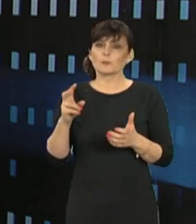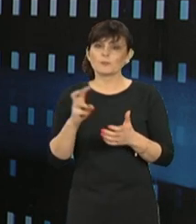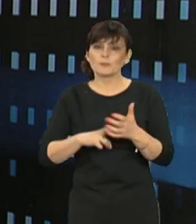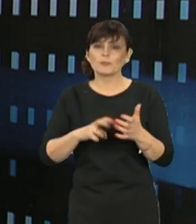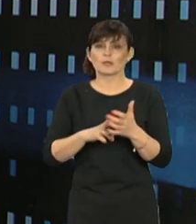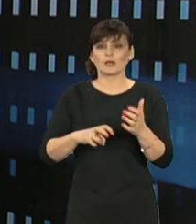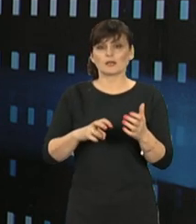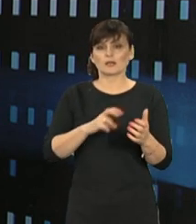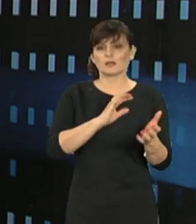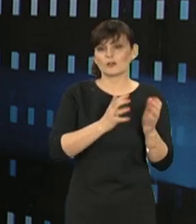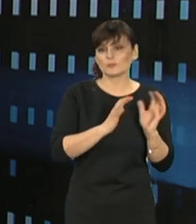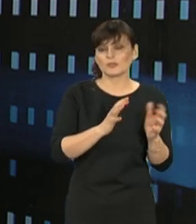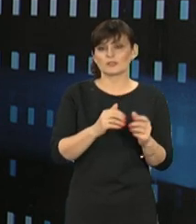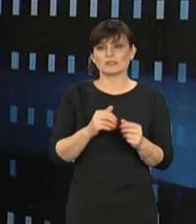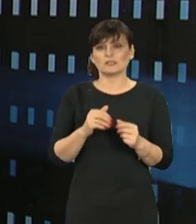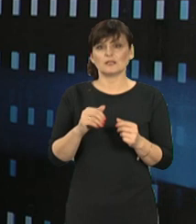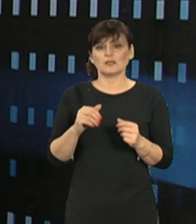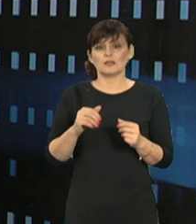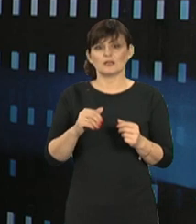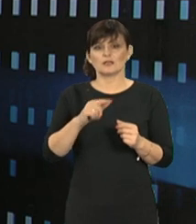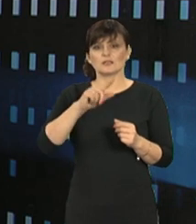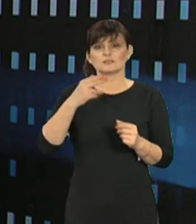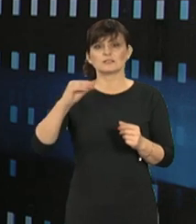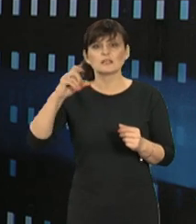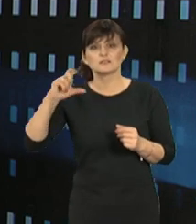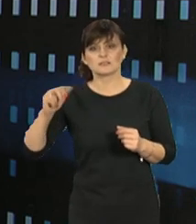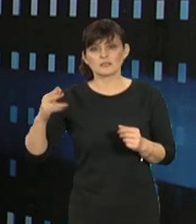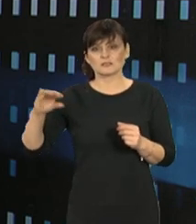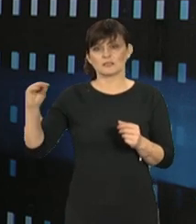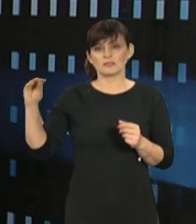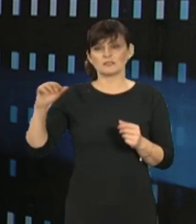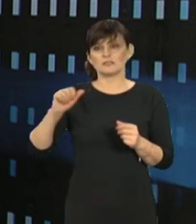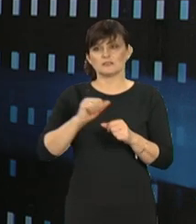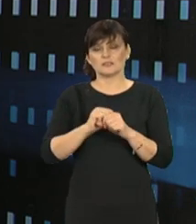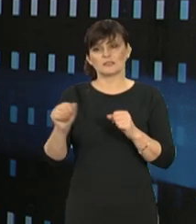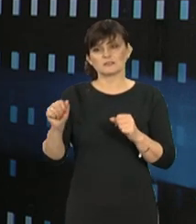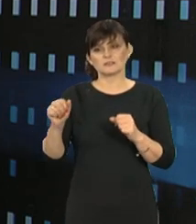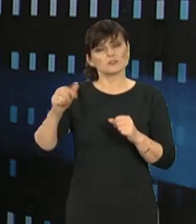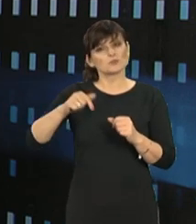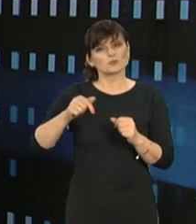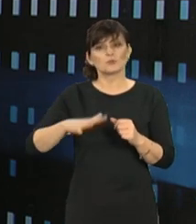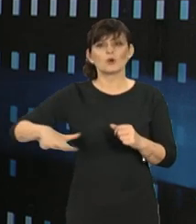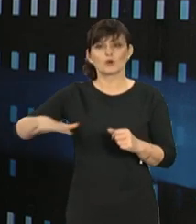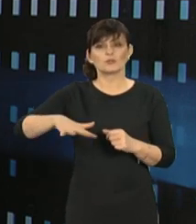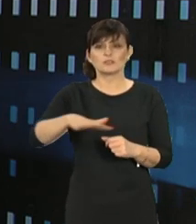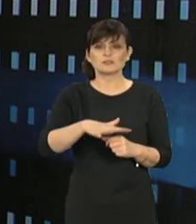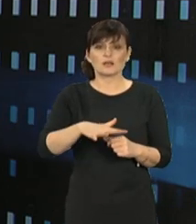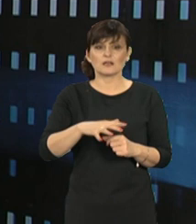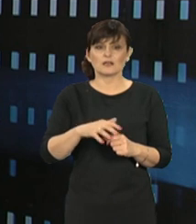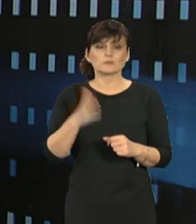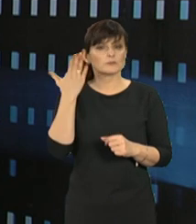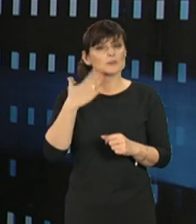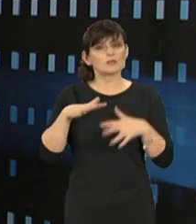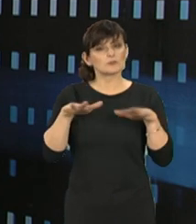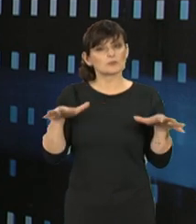rażących zaniedbań, znęcań się, jest w naszej okolicy, co smutne,